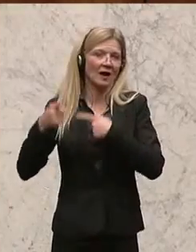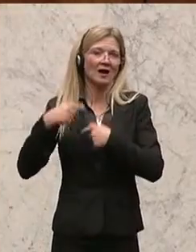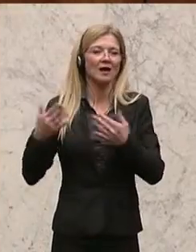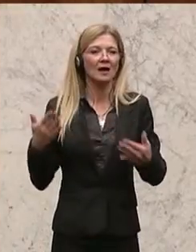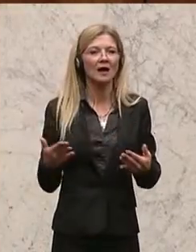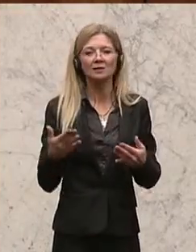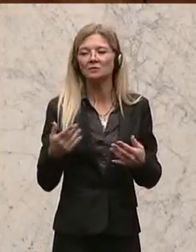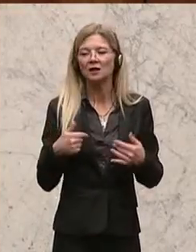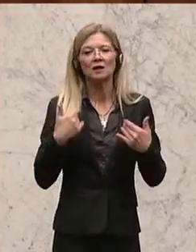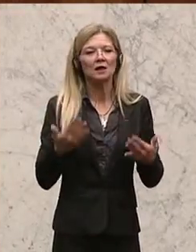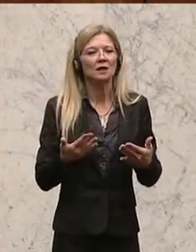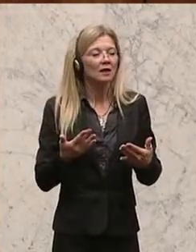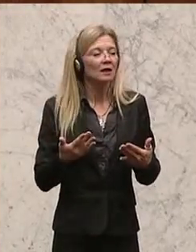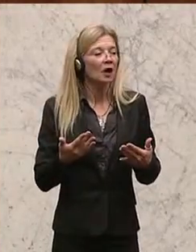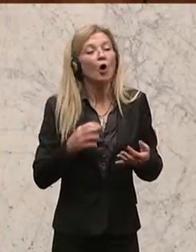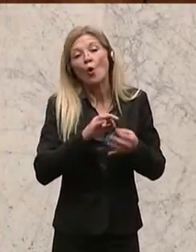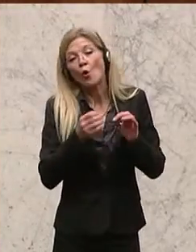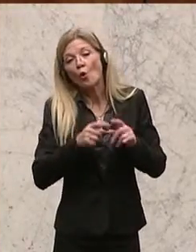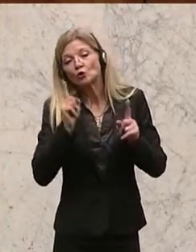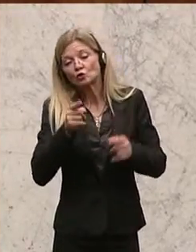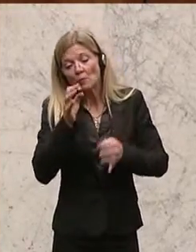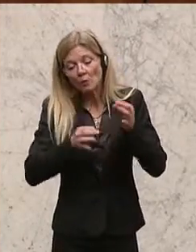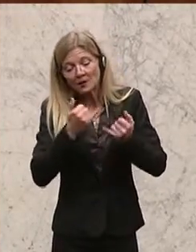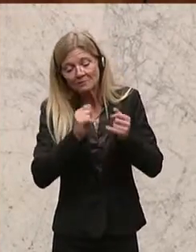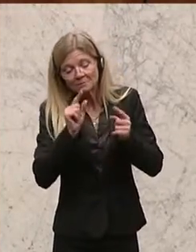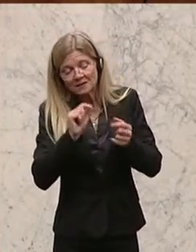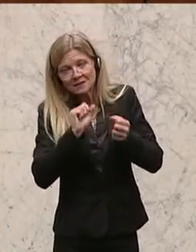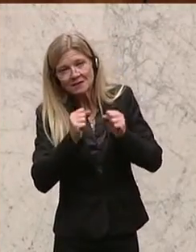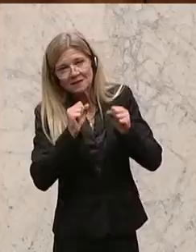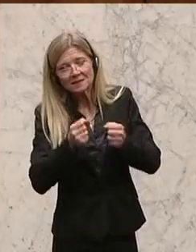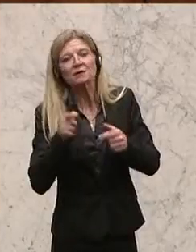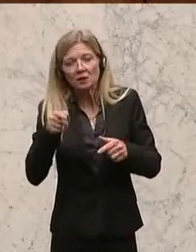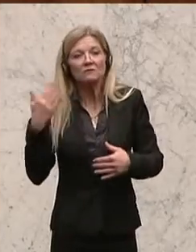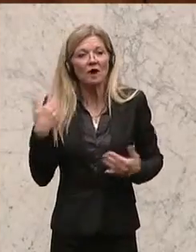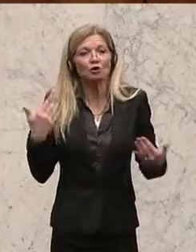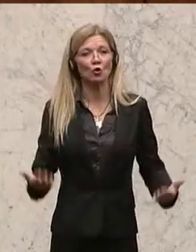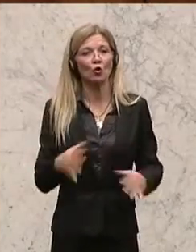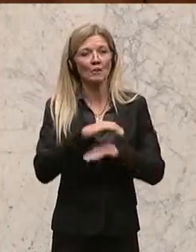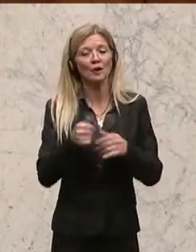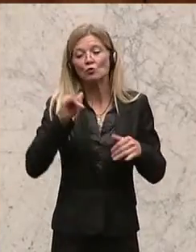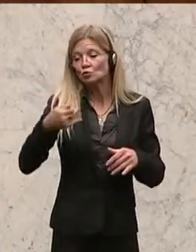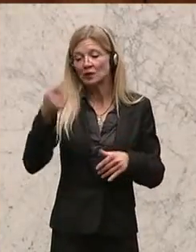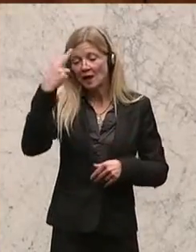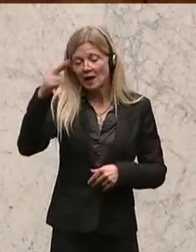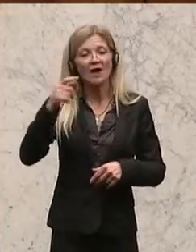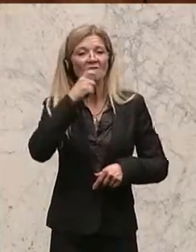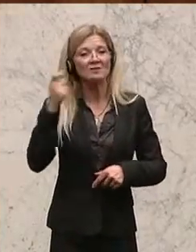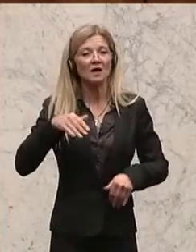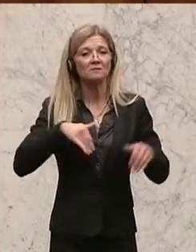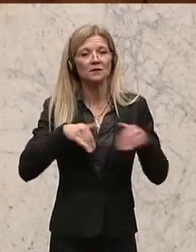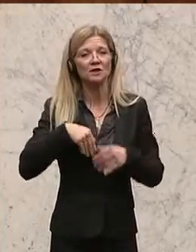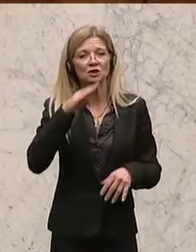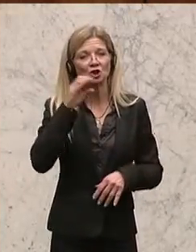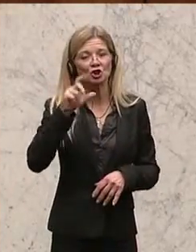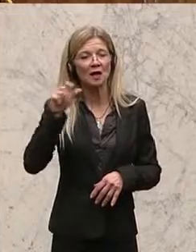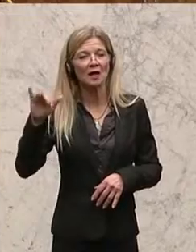Räderwerk zu drehen. Und genau das ist passiert. Und genau das muss man Finanzminister Schelling zugutehalten und dem verantworten, dass man sehr wohl am Räderwerk